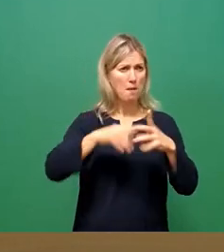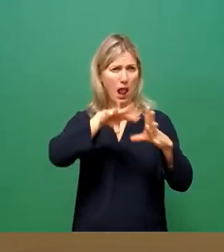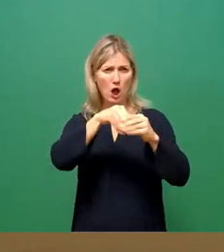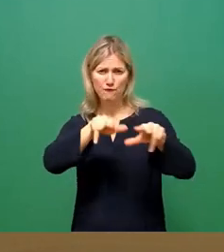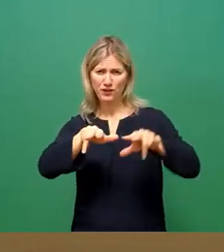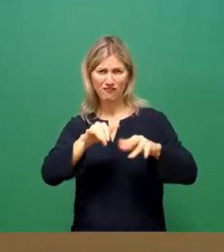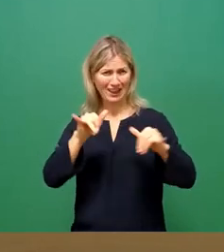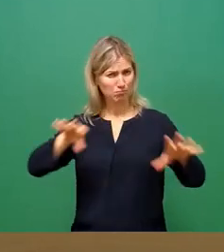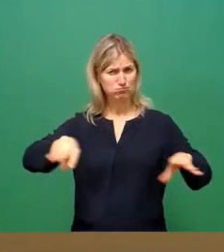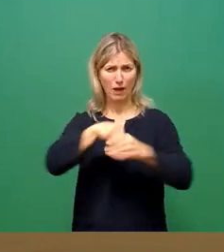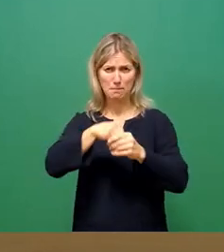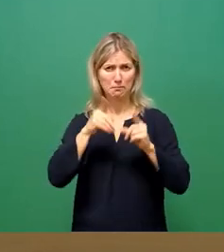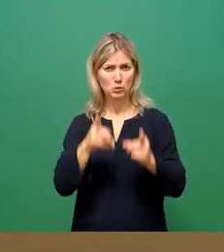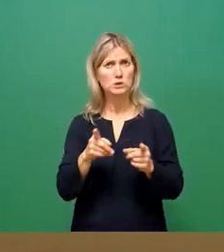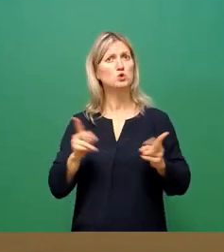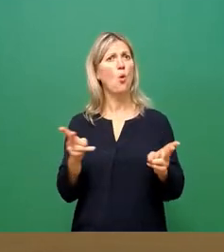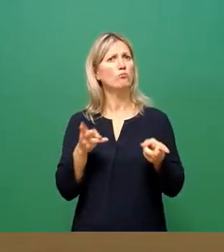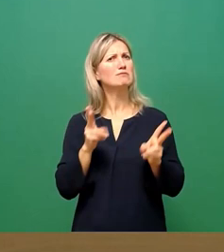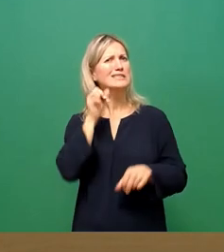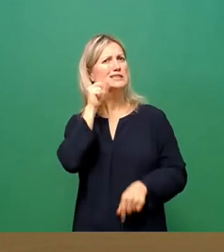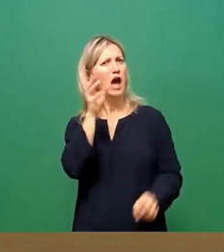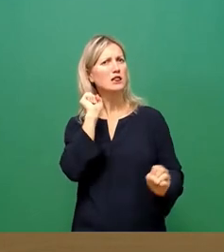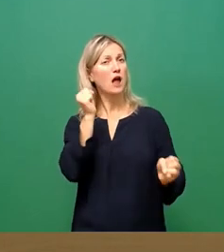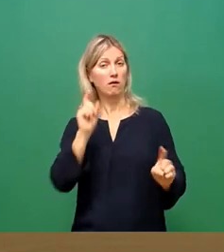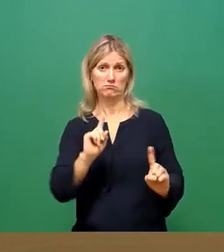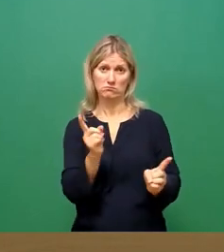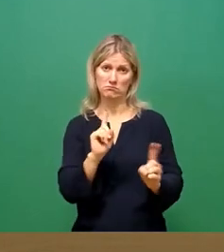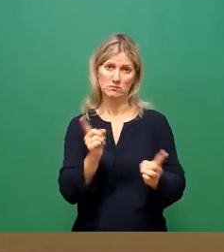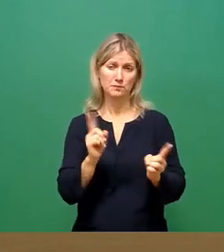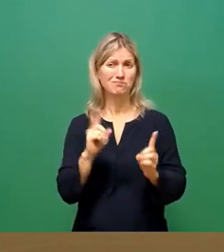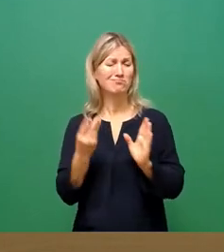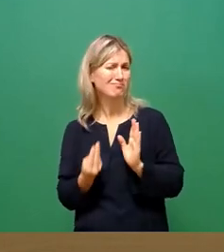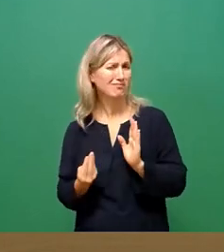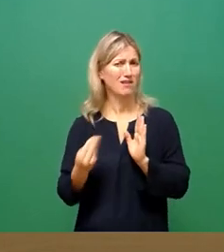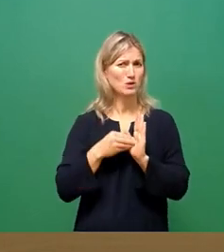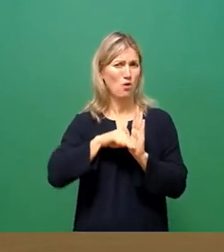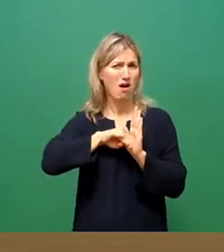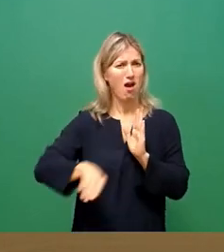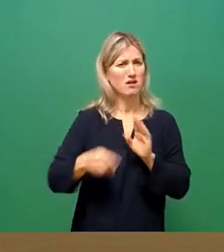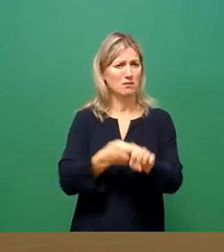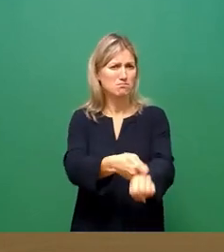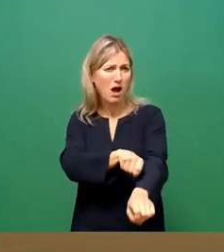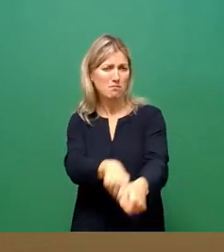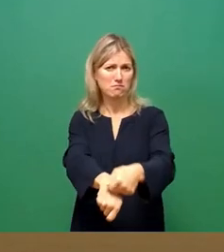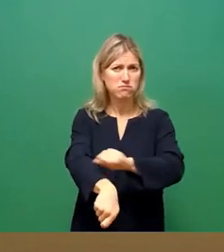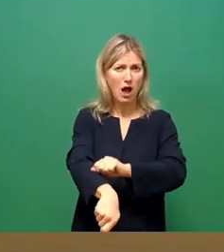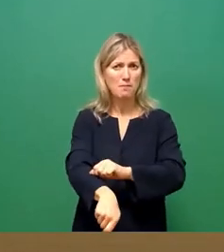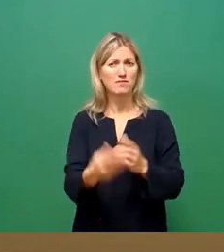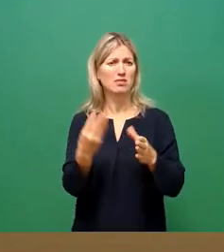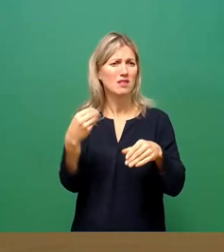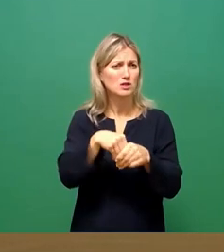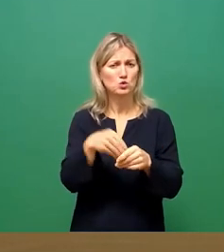normales Geschäft, sondern ein Kraftakt, der zusätzlich mit einem erheblichen Informations